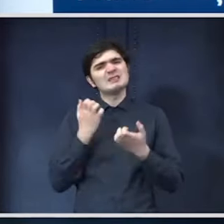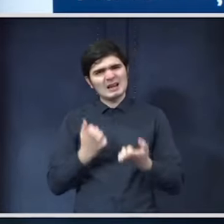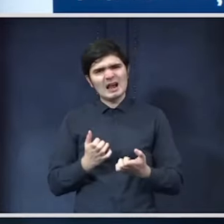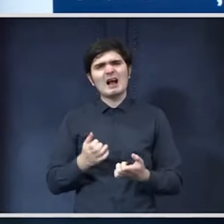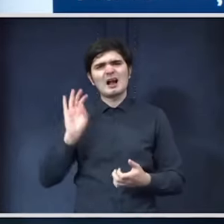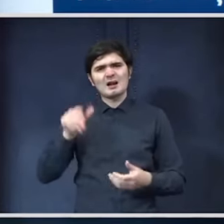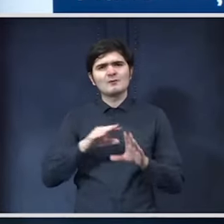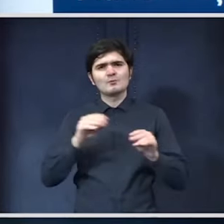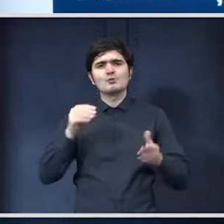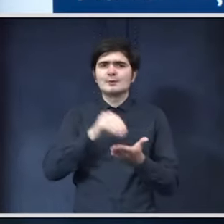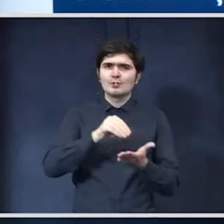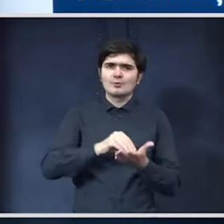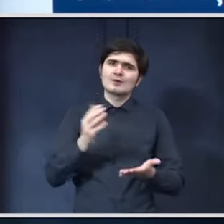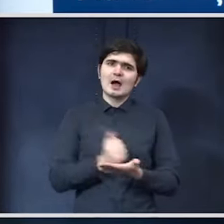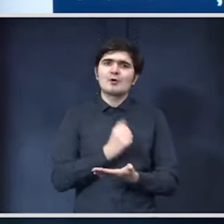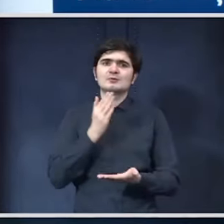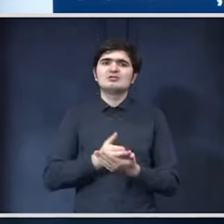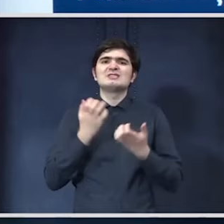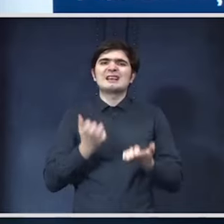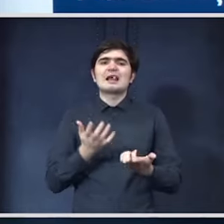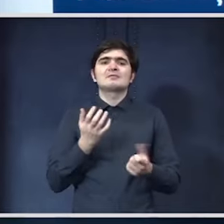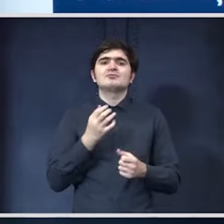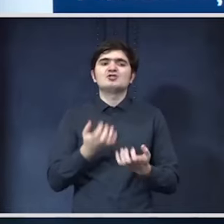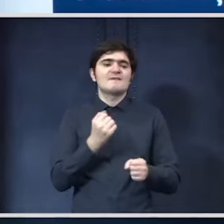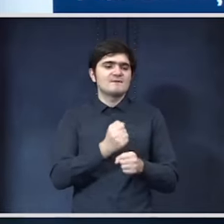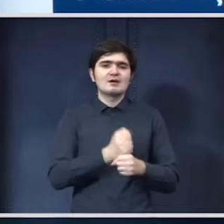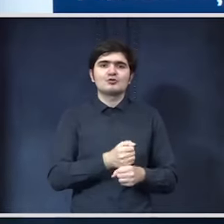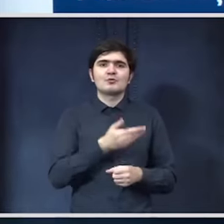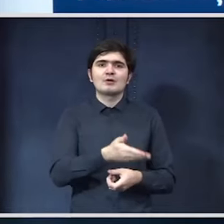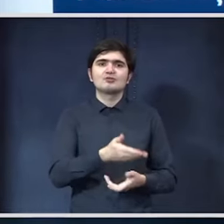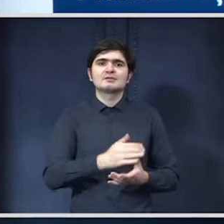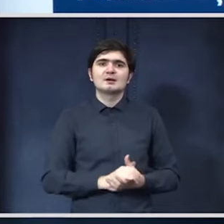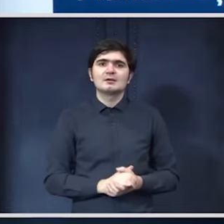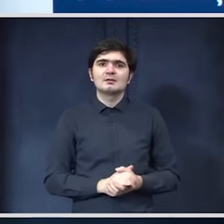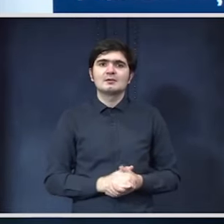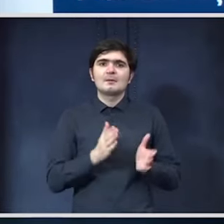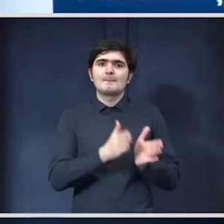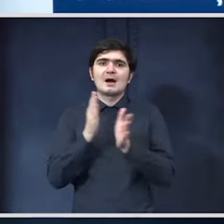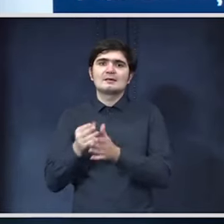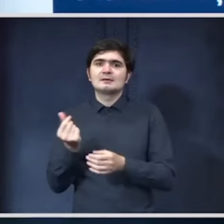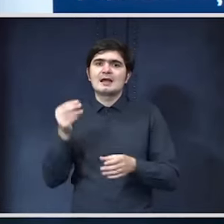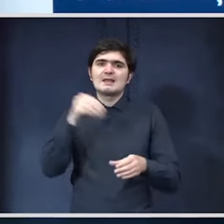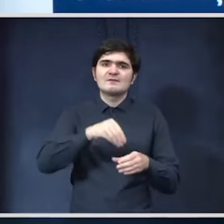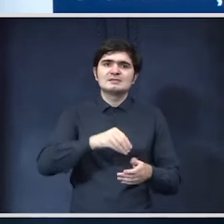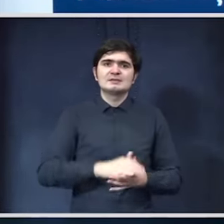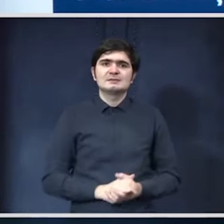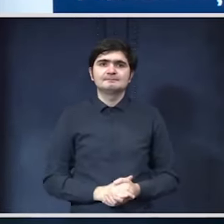propuneri a trebuit să luăm o decizie grea ce facem cu această parte de investiții